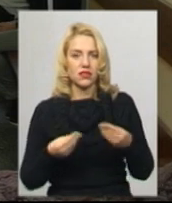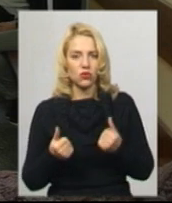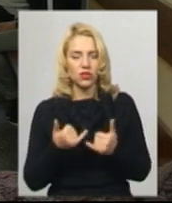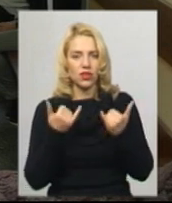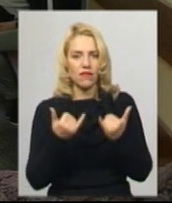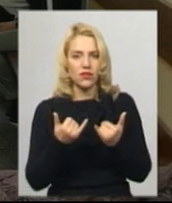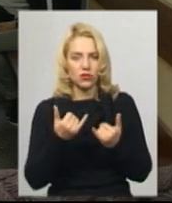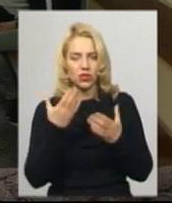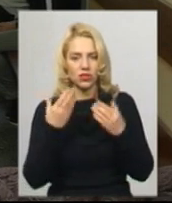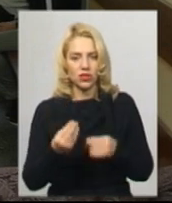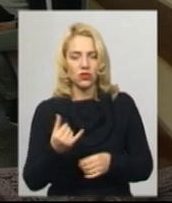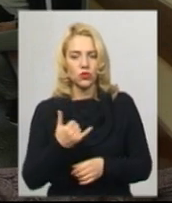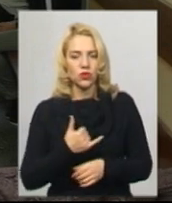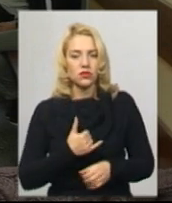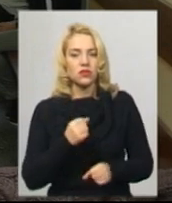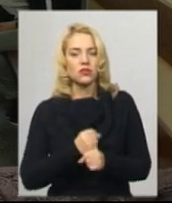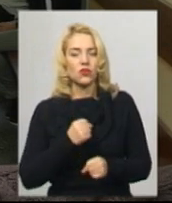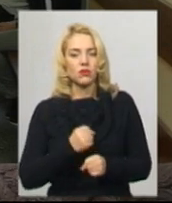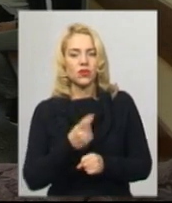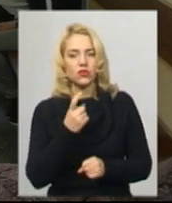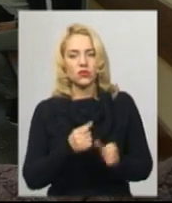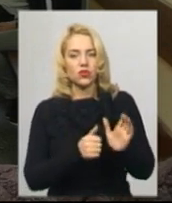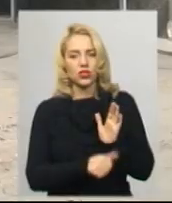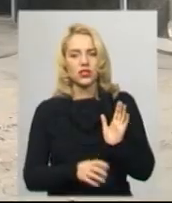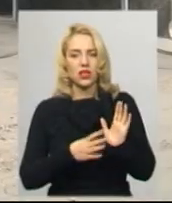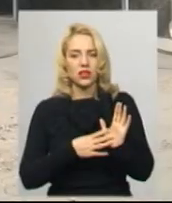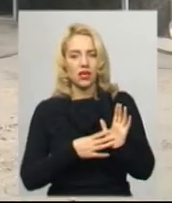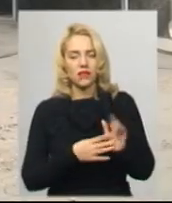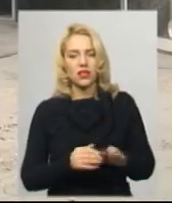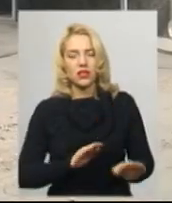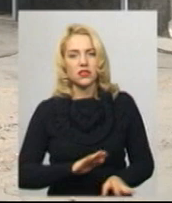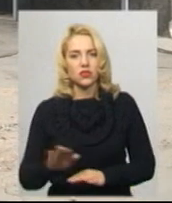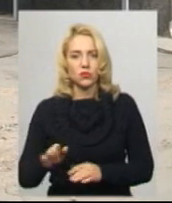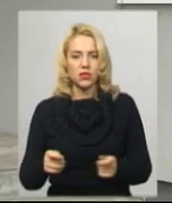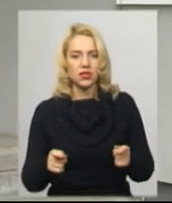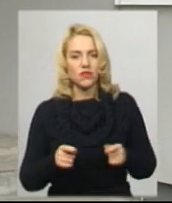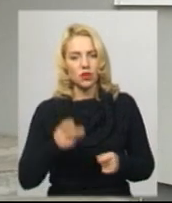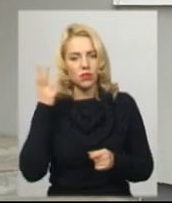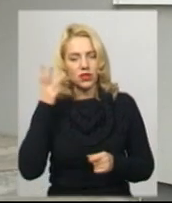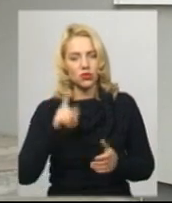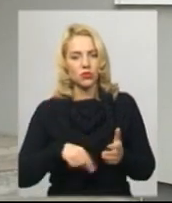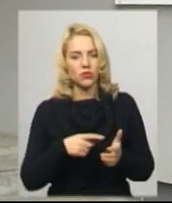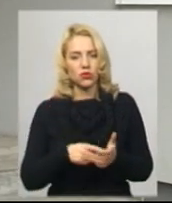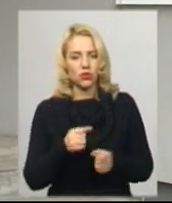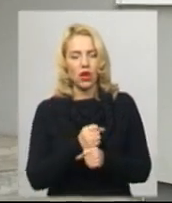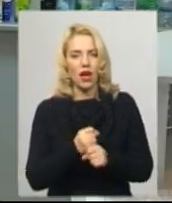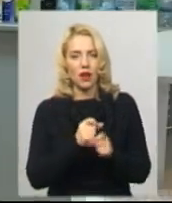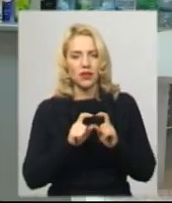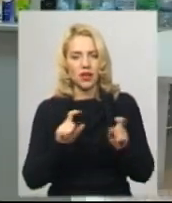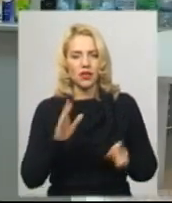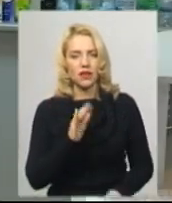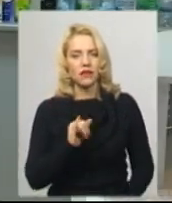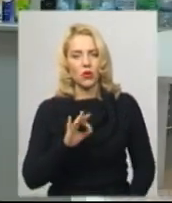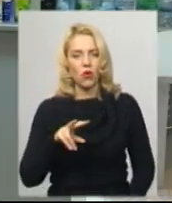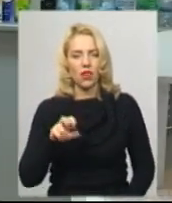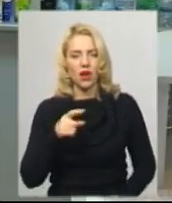сьогоднішній день у нас зроблено 169. Заступник завідувача Хмельницької міської комунальної аптеки Віола Тетяна Новак